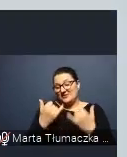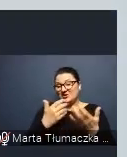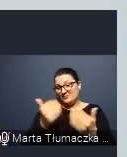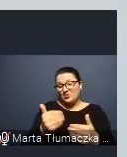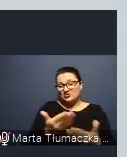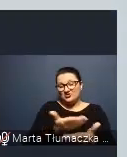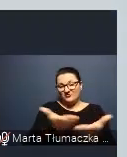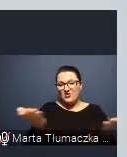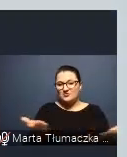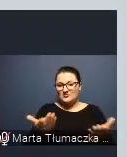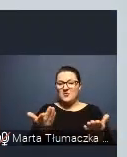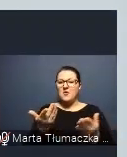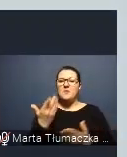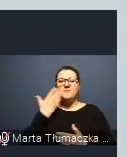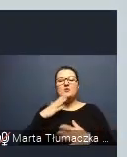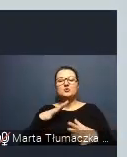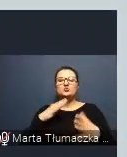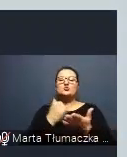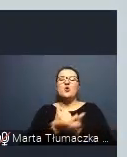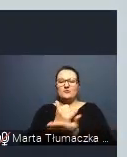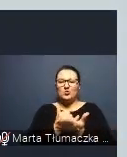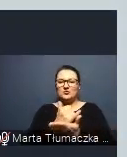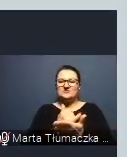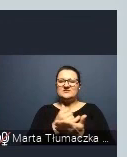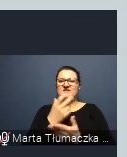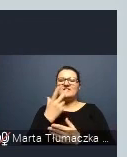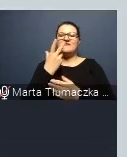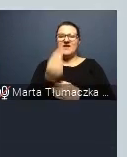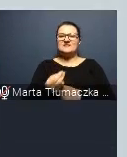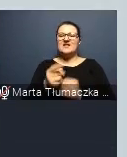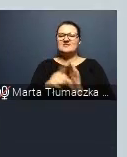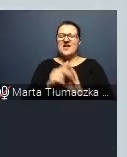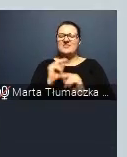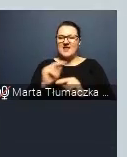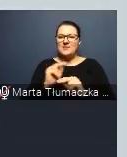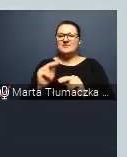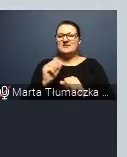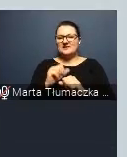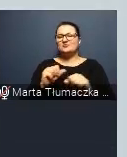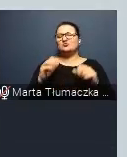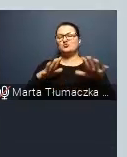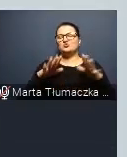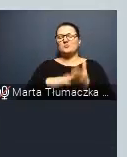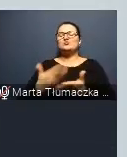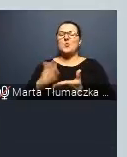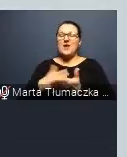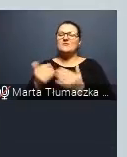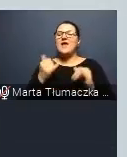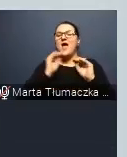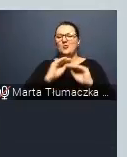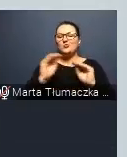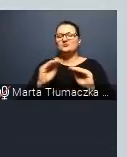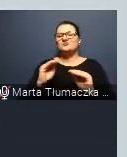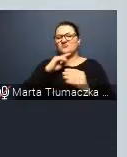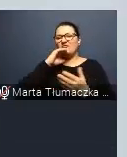bo bardzo dużo właśnie w tym kursie kwadrans dla terapii jest przykładów pokazanych uczenia przy wykorzystaniu